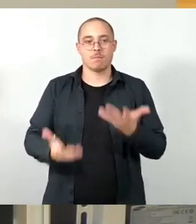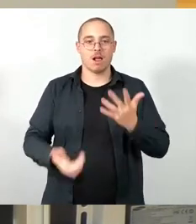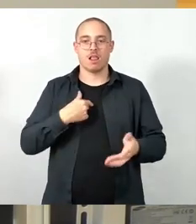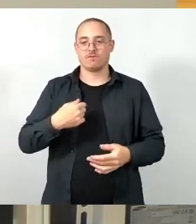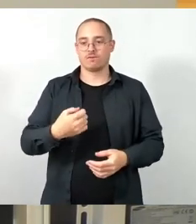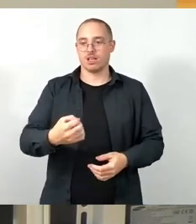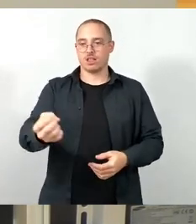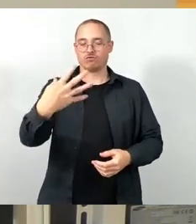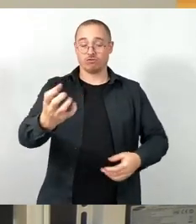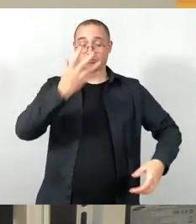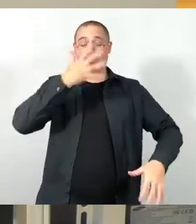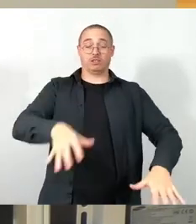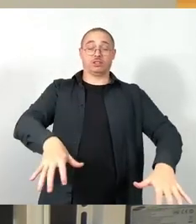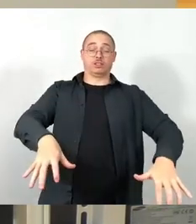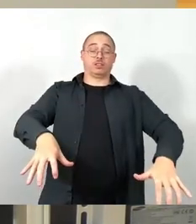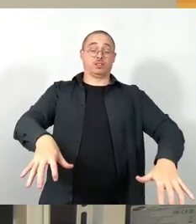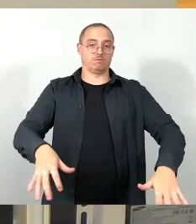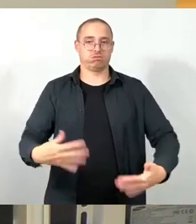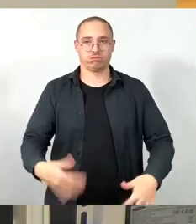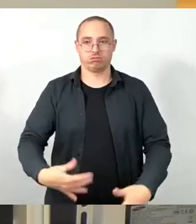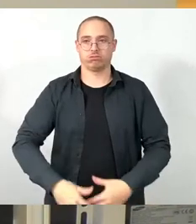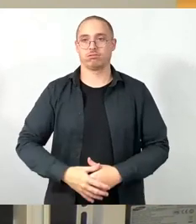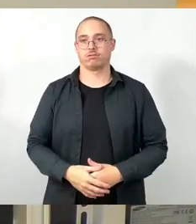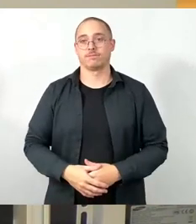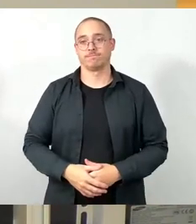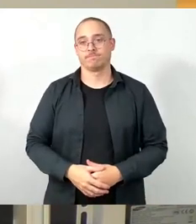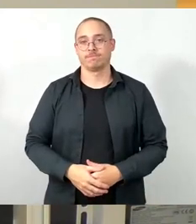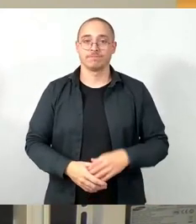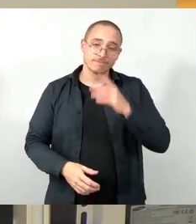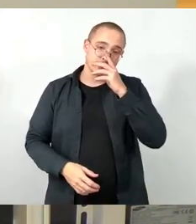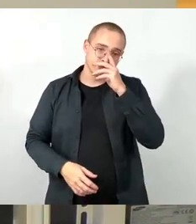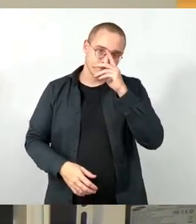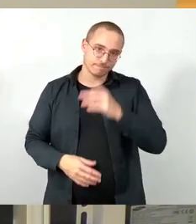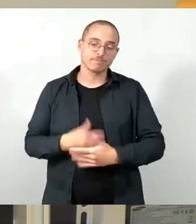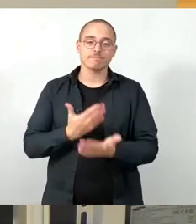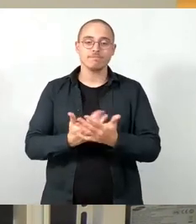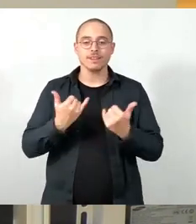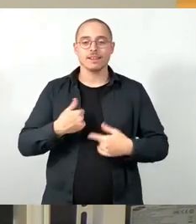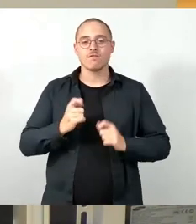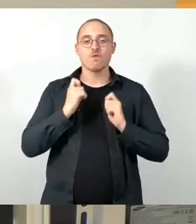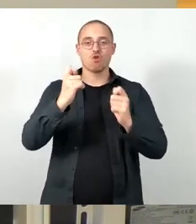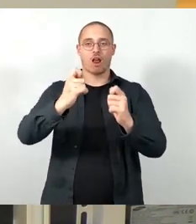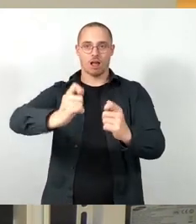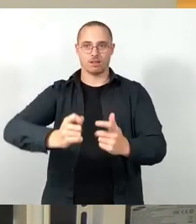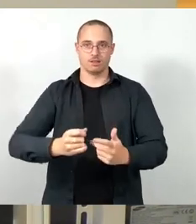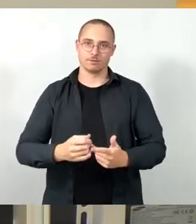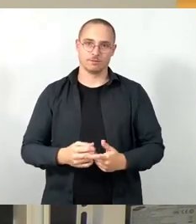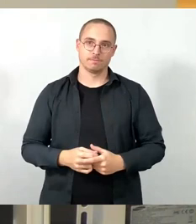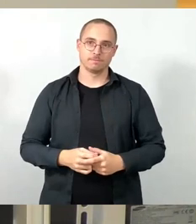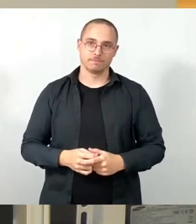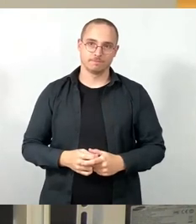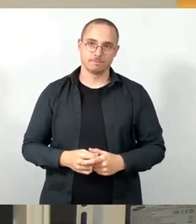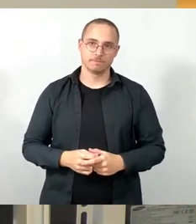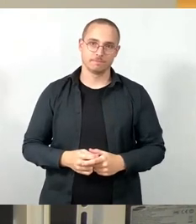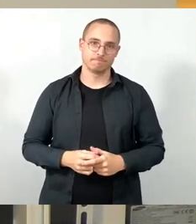vor allem jetzt auch in dem geänderten Antrag, der ist ein bisschen abgeschwächt worden durch die Beiträge aus einigen Stadtbezugsbeiräten, jetzt mal